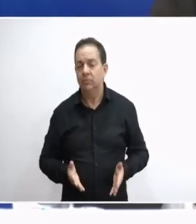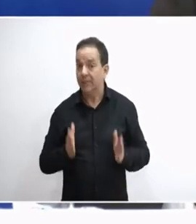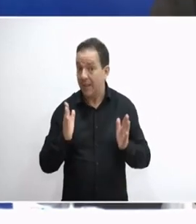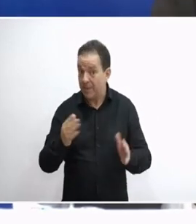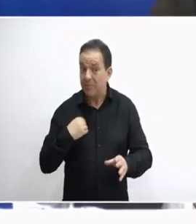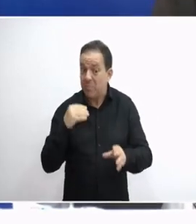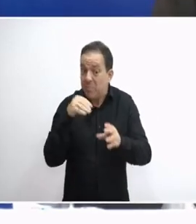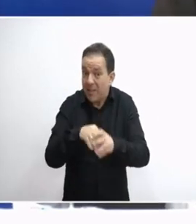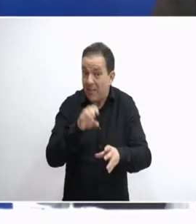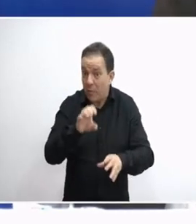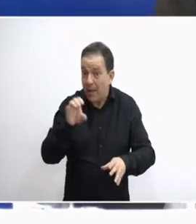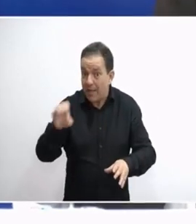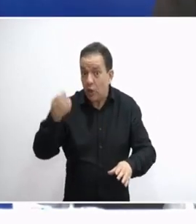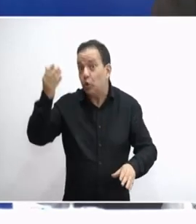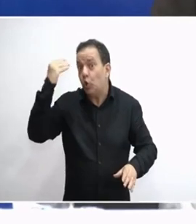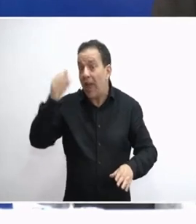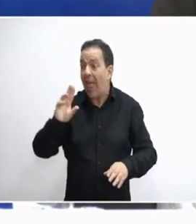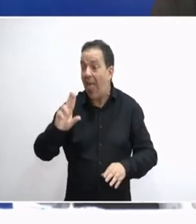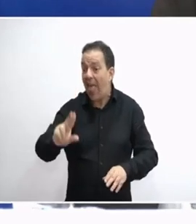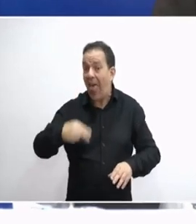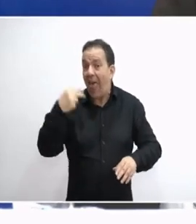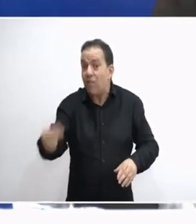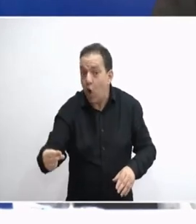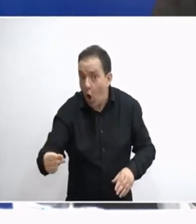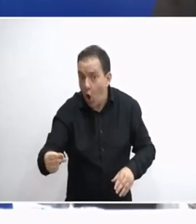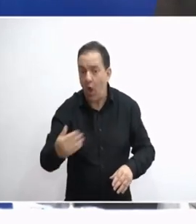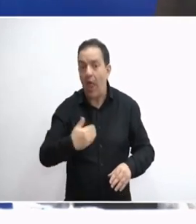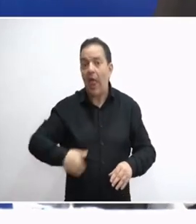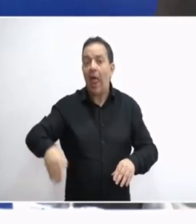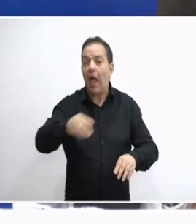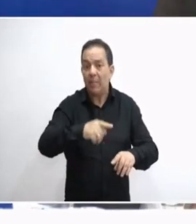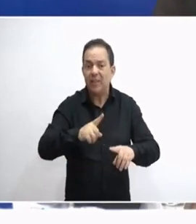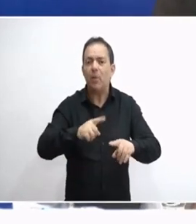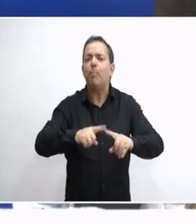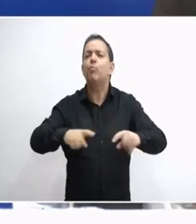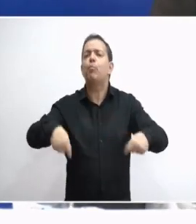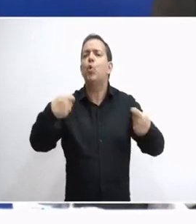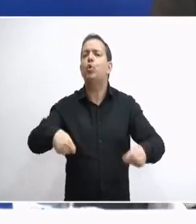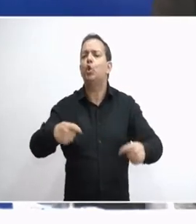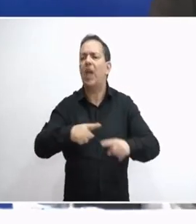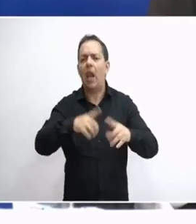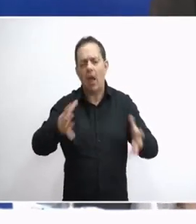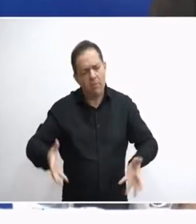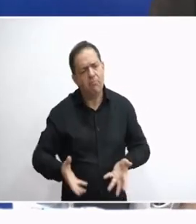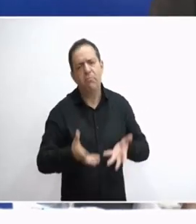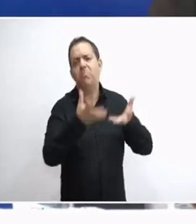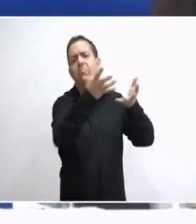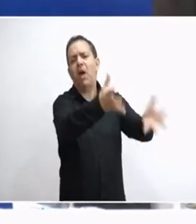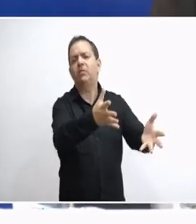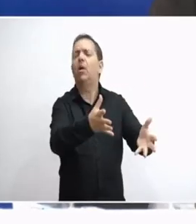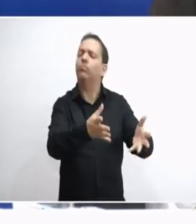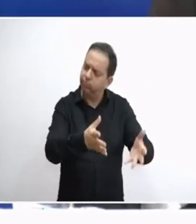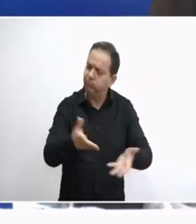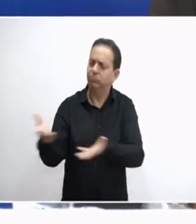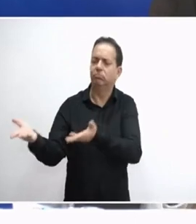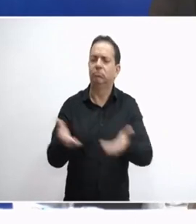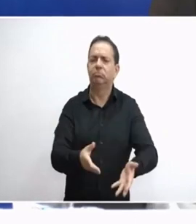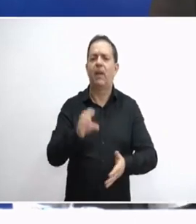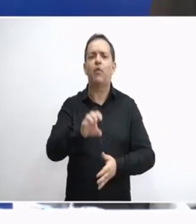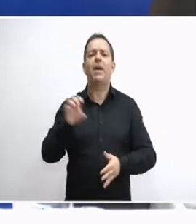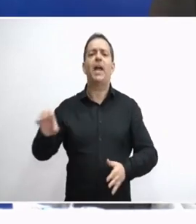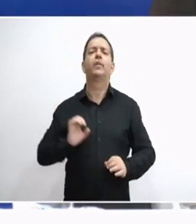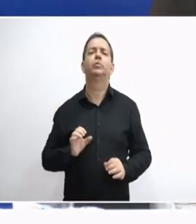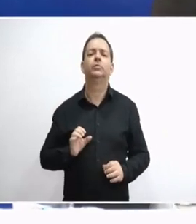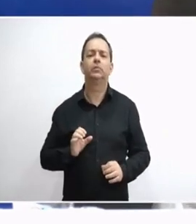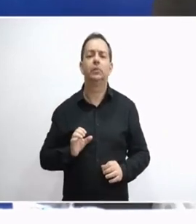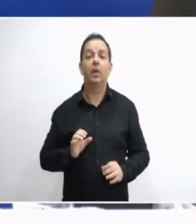μπούμε στην ΕΕ και στο ευρώ καταθέσαμε όλο μας τον πλούτο. Άρα αν μη τι άλλο θα έπρεπε να εκτελείται